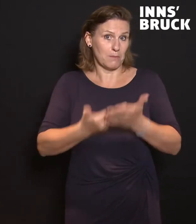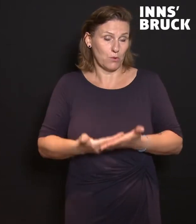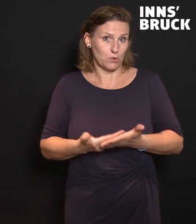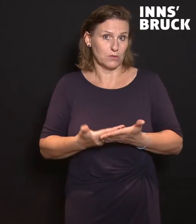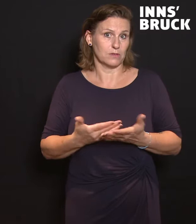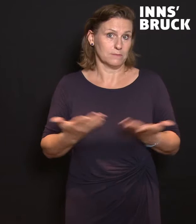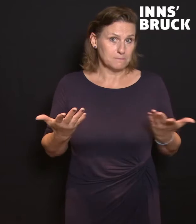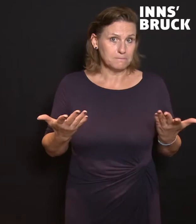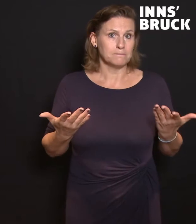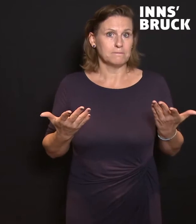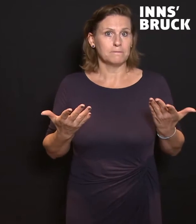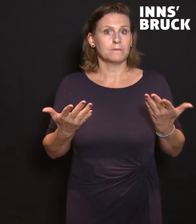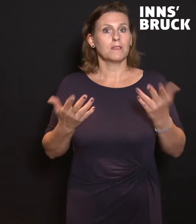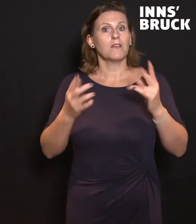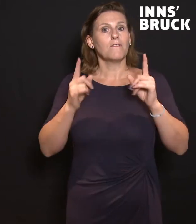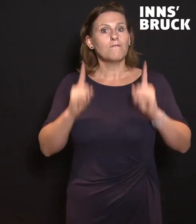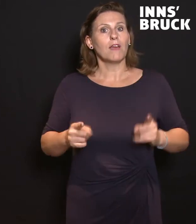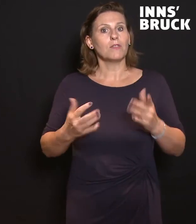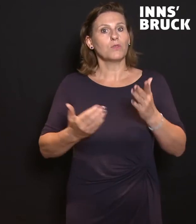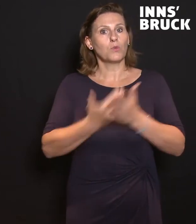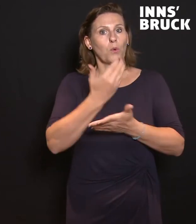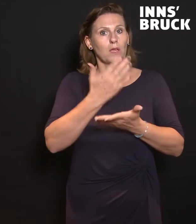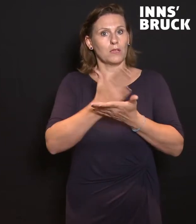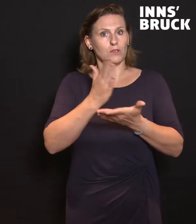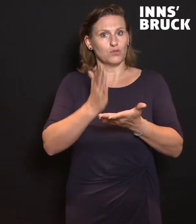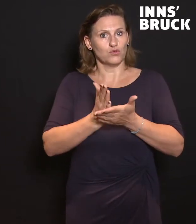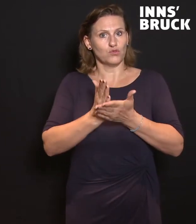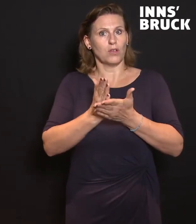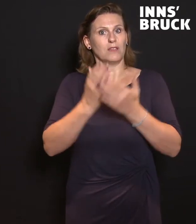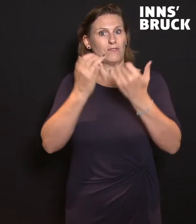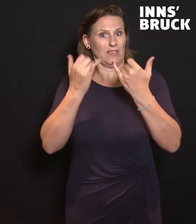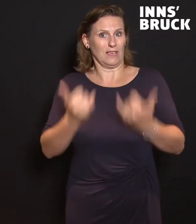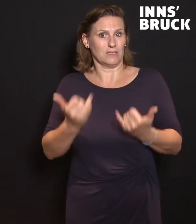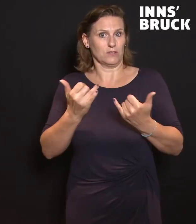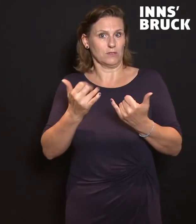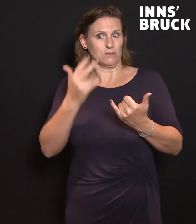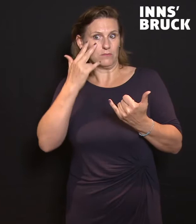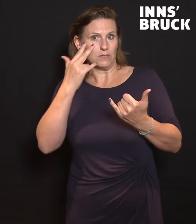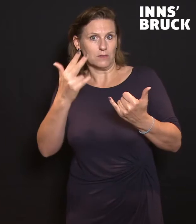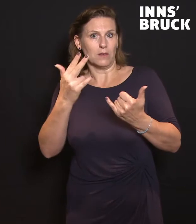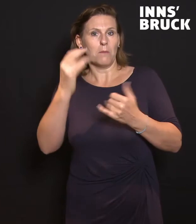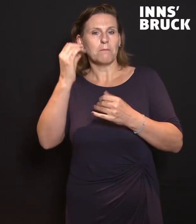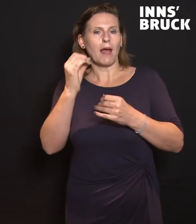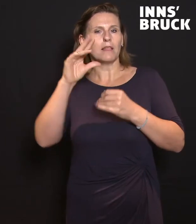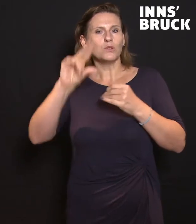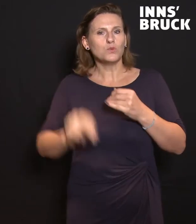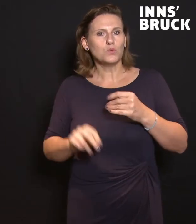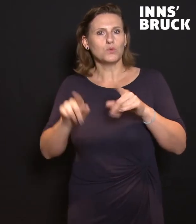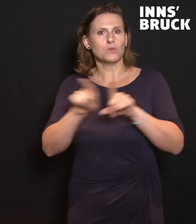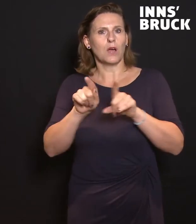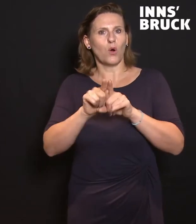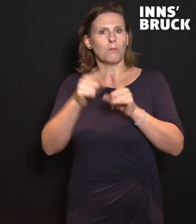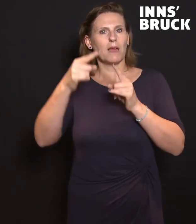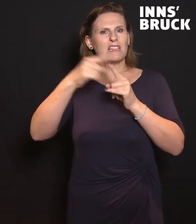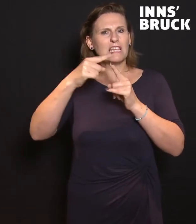Wenn wir neue Stadtteile bauen, wie wir es jetzt im Kampagnerreiterareal tun oder wie wir es im Bradl-Süd beim Tivoli